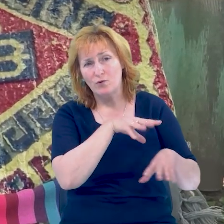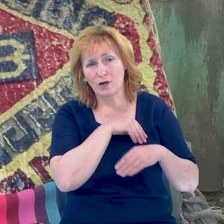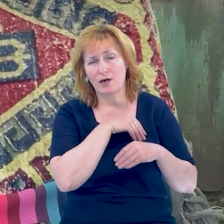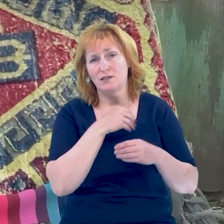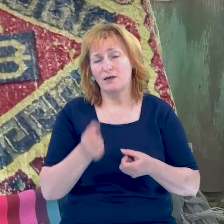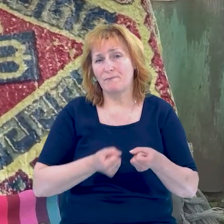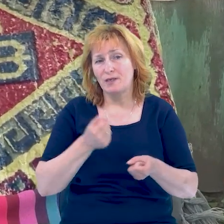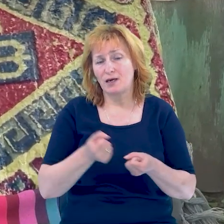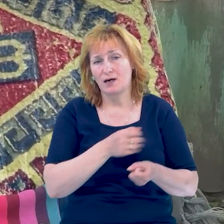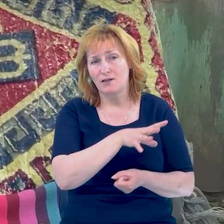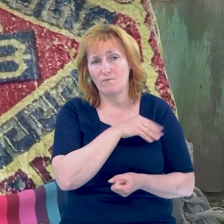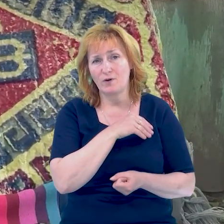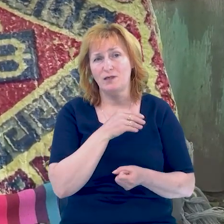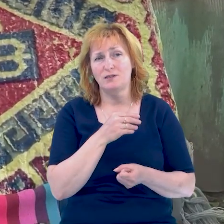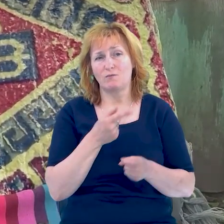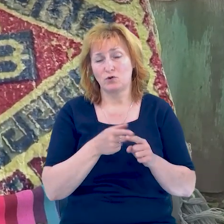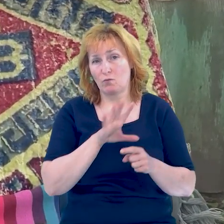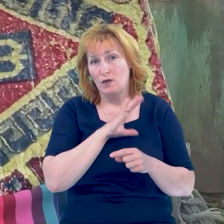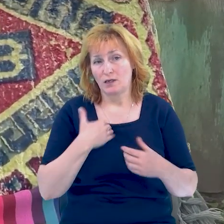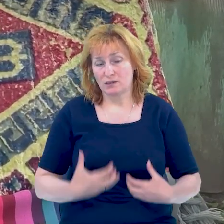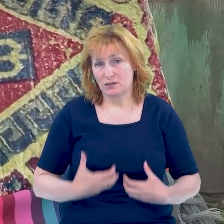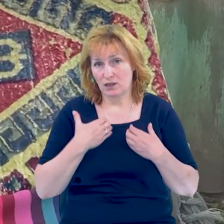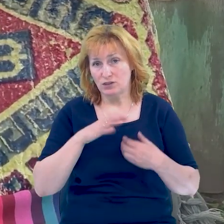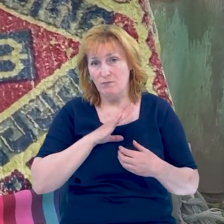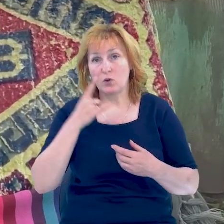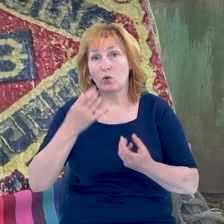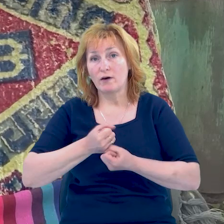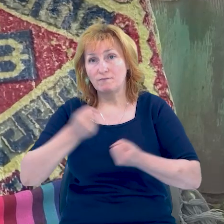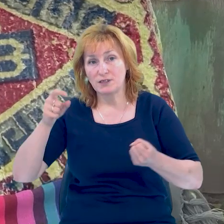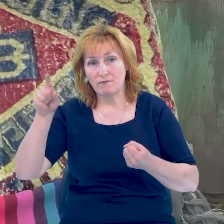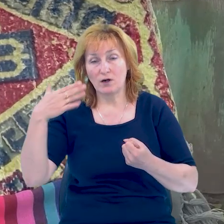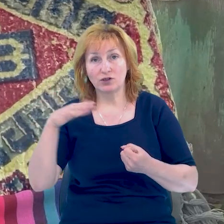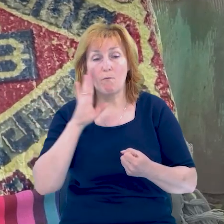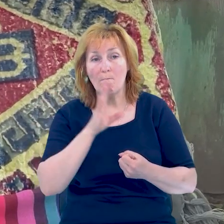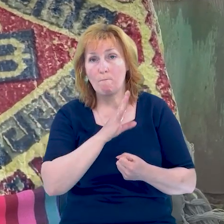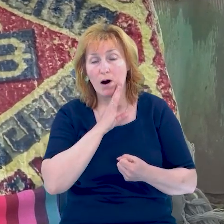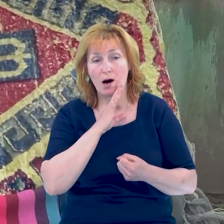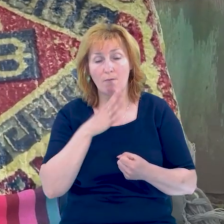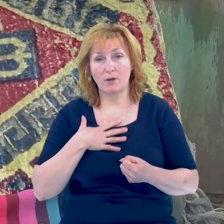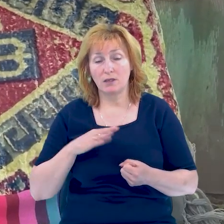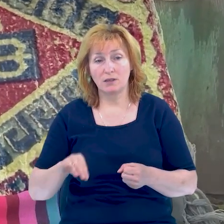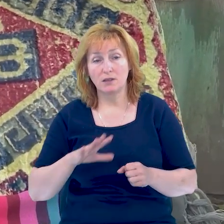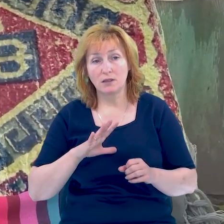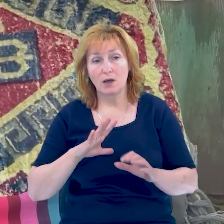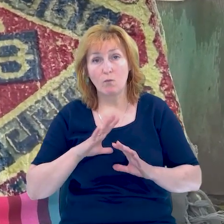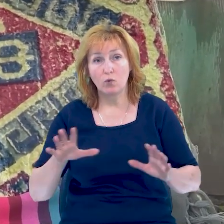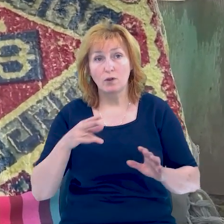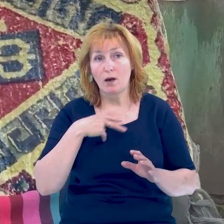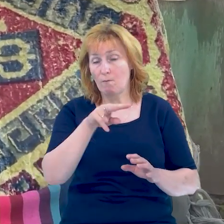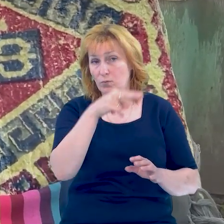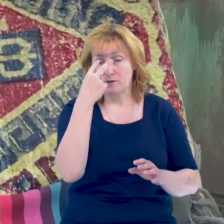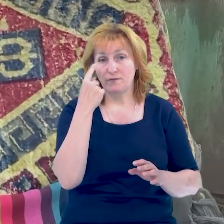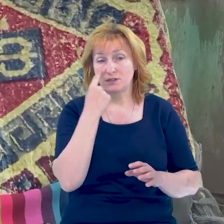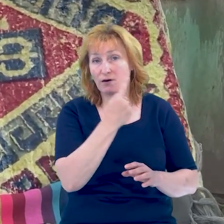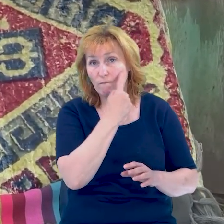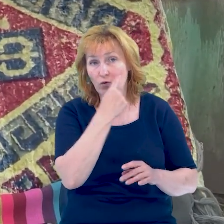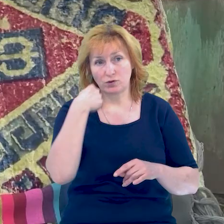так сталося, що нам було обом страшно, обіймалися, вже її мами не було. І вона мені так подивилася в очі і